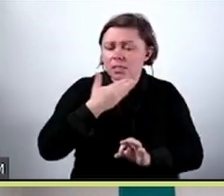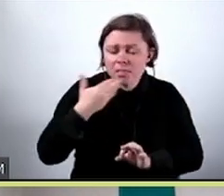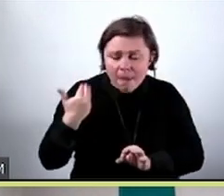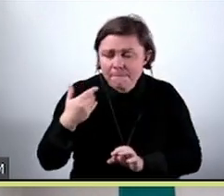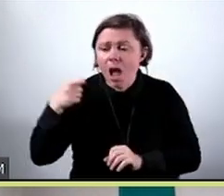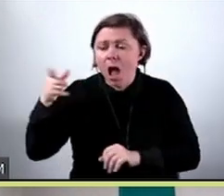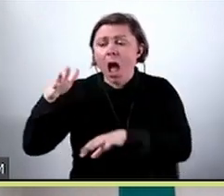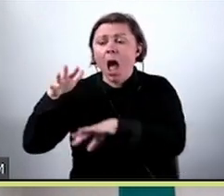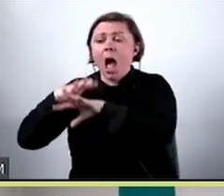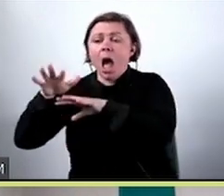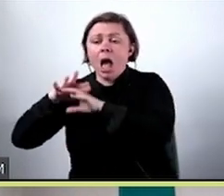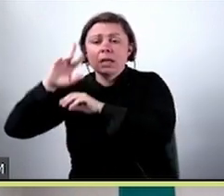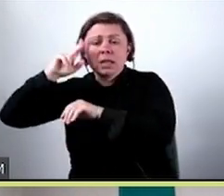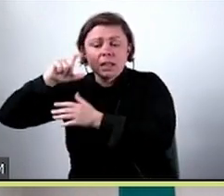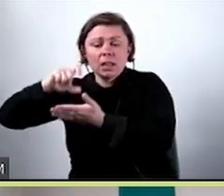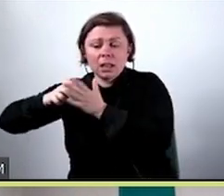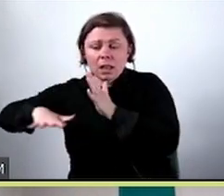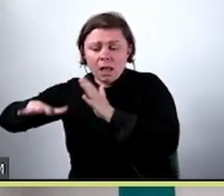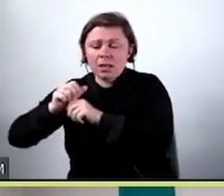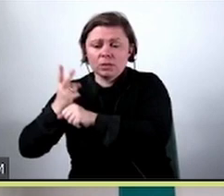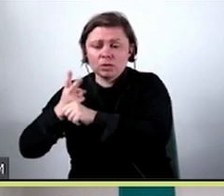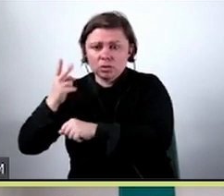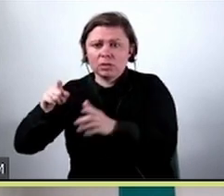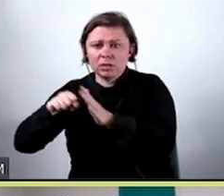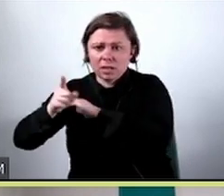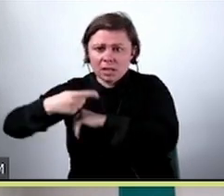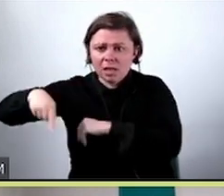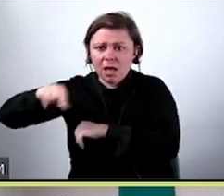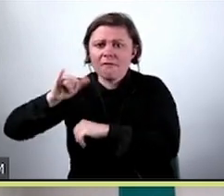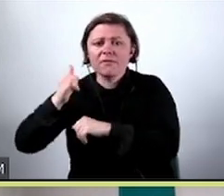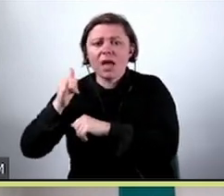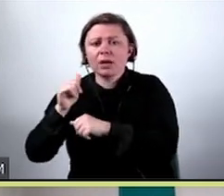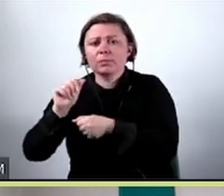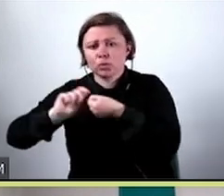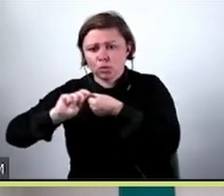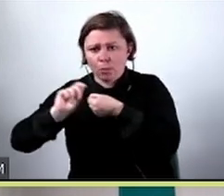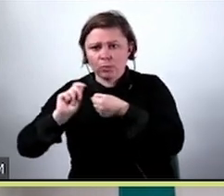interpretowalność lokalna jest cały czas dostępna dla nas, przynajmniej w jakimś tam zakresie.